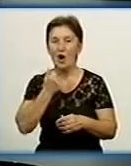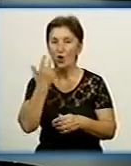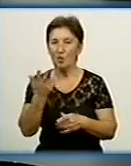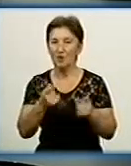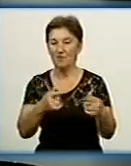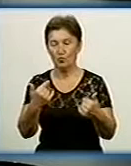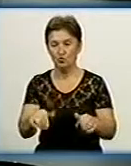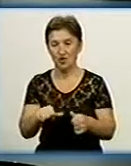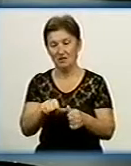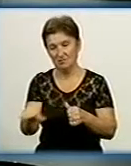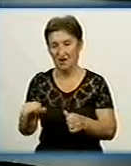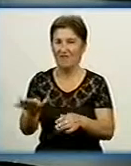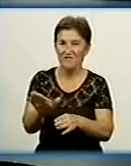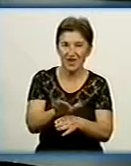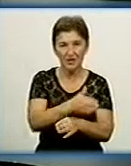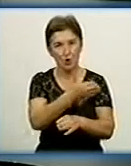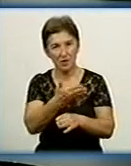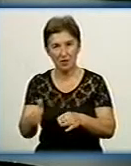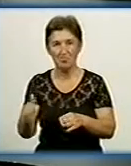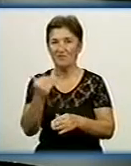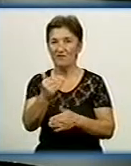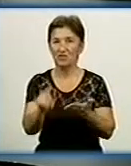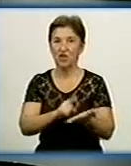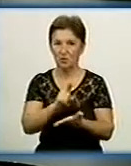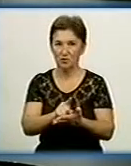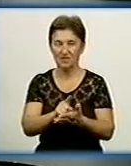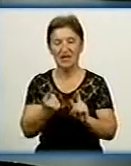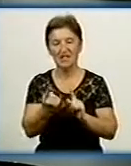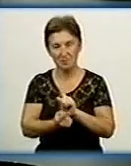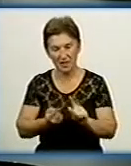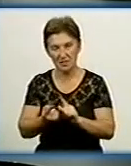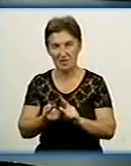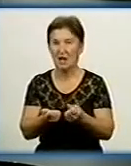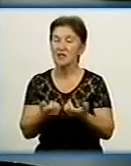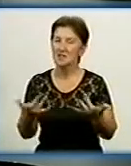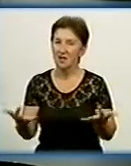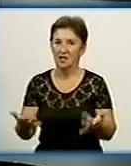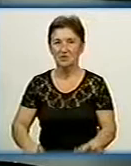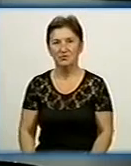відокремилися, які ваші повноваження і функції? Чи змінилися вони? І наскільки?